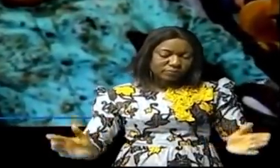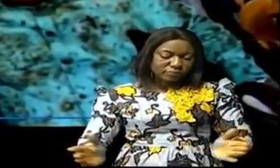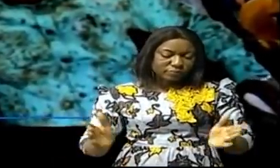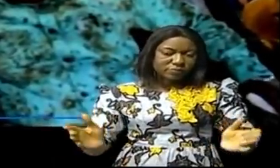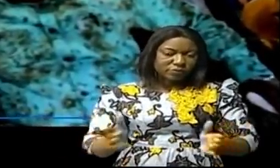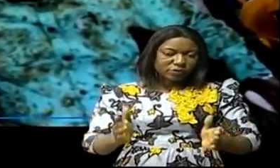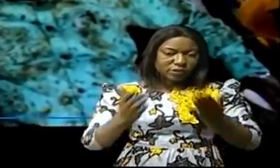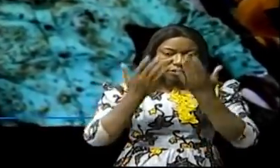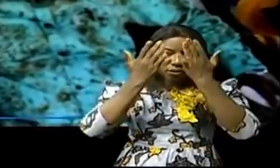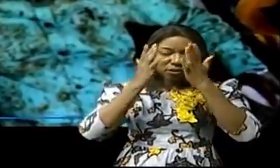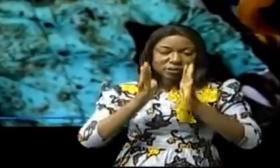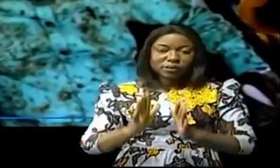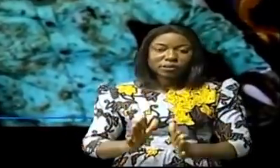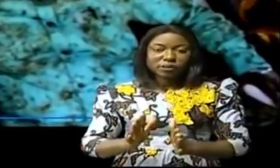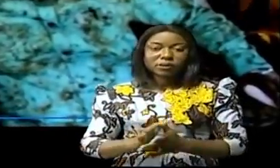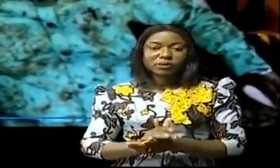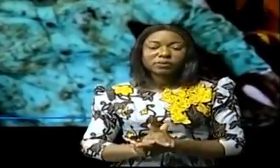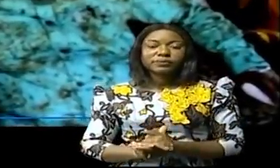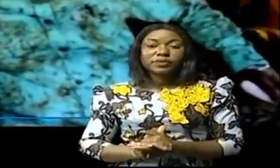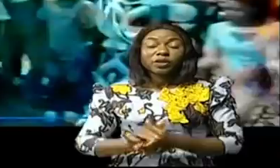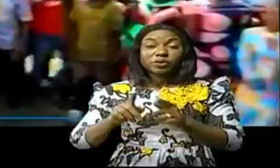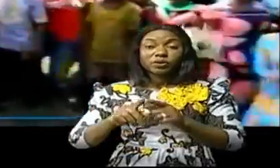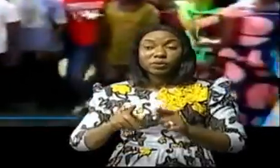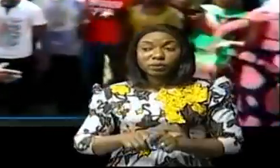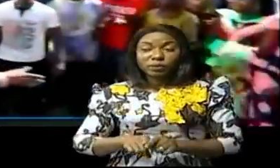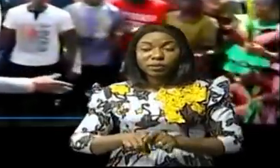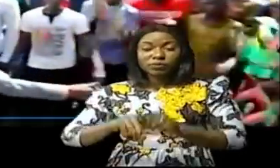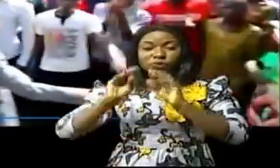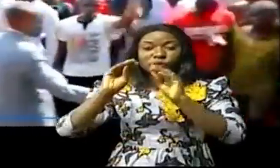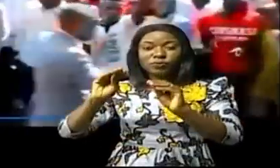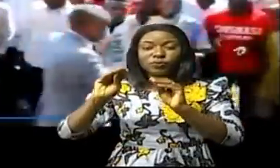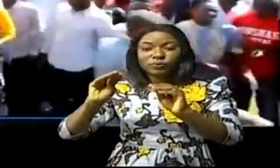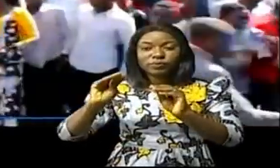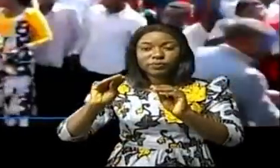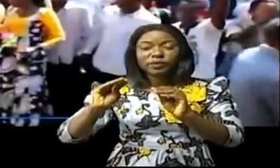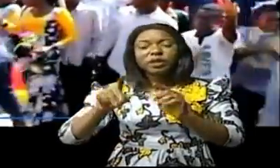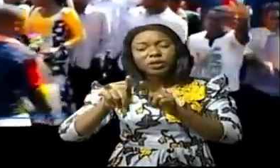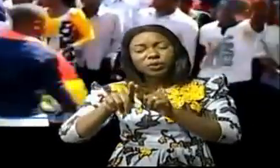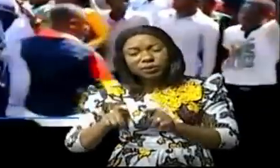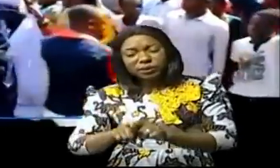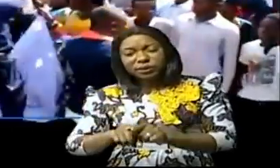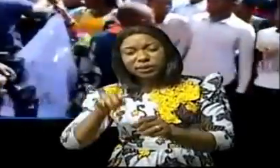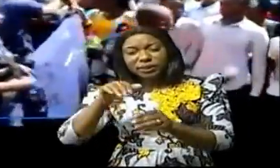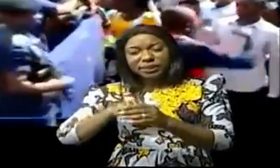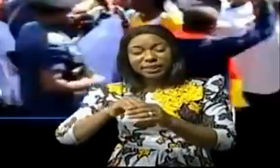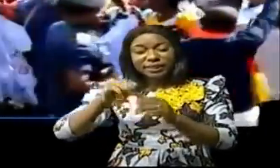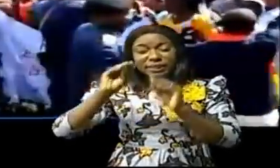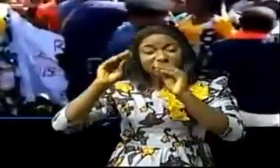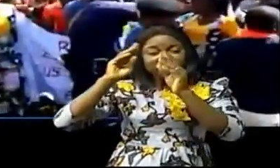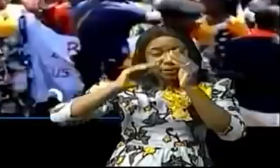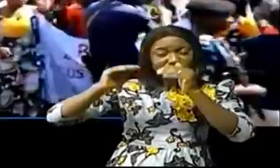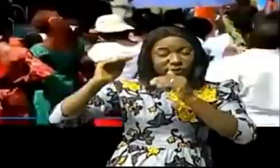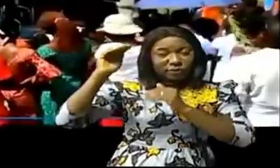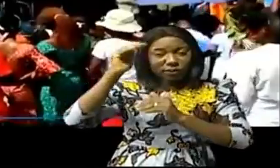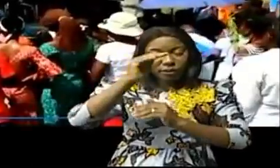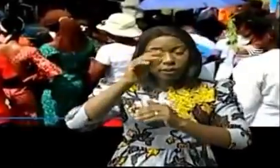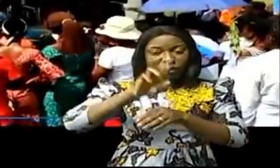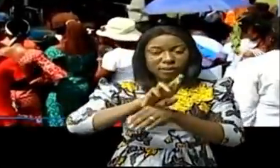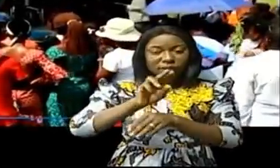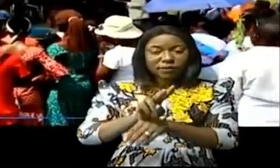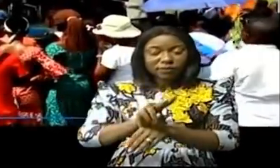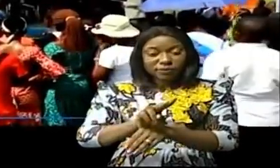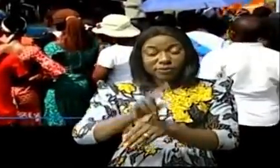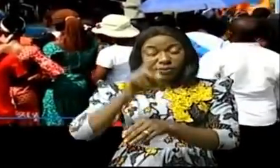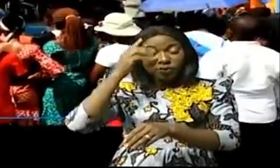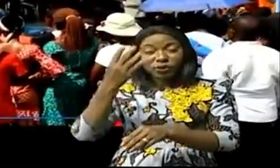étudiants et de personnels académiques et scientifiques de cette institution d'enseignement supérieur a fixé rendez-vous au 4